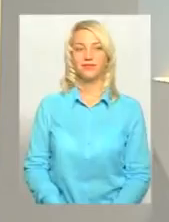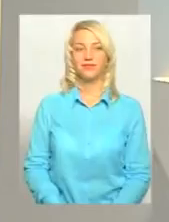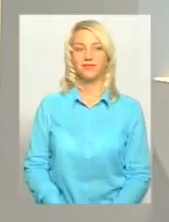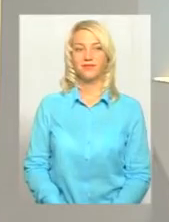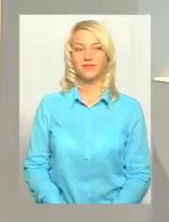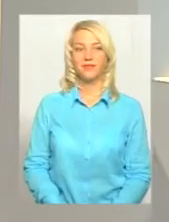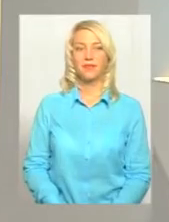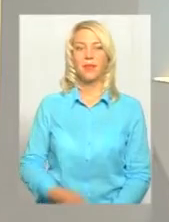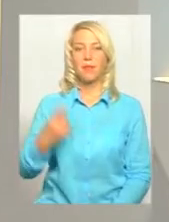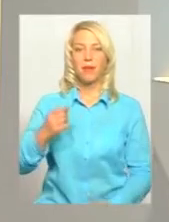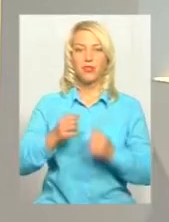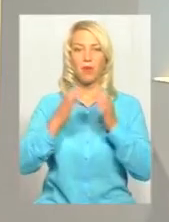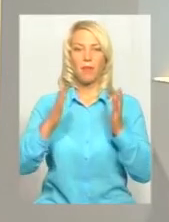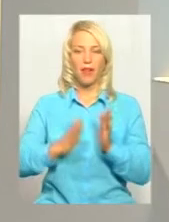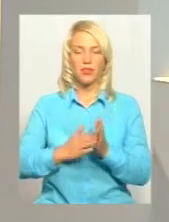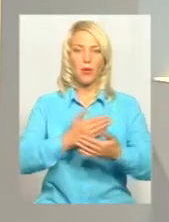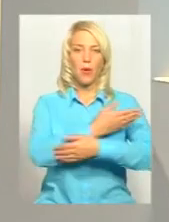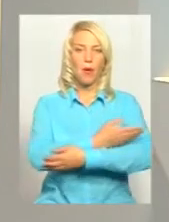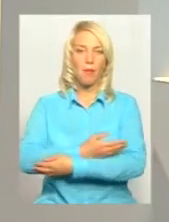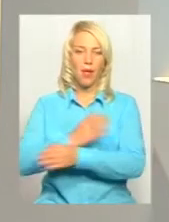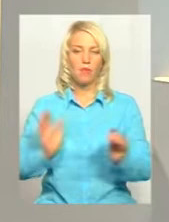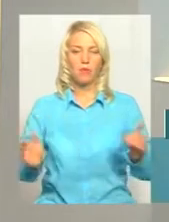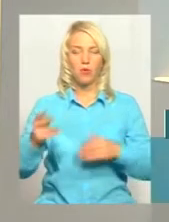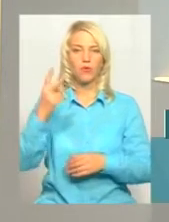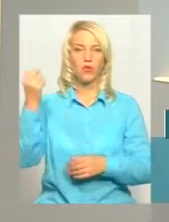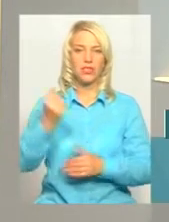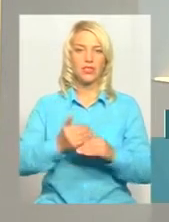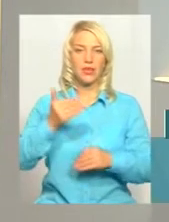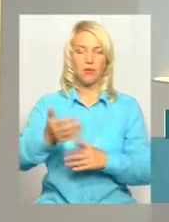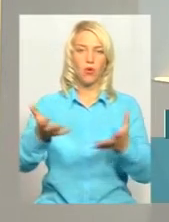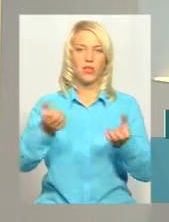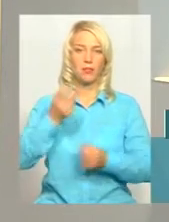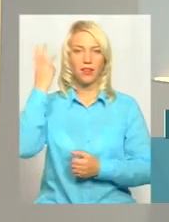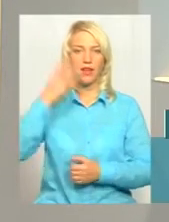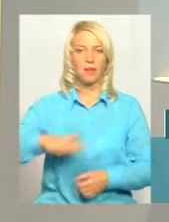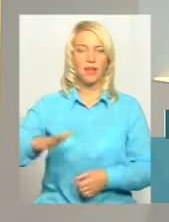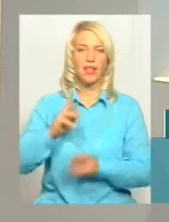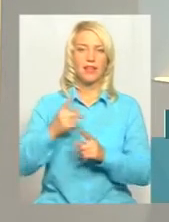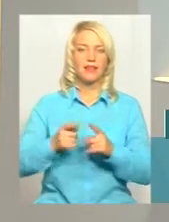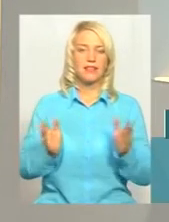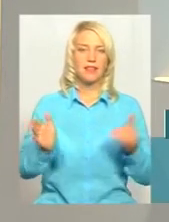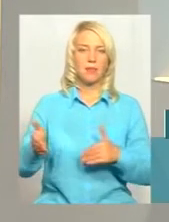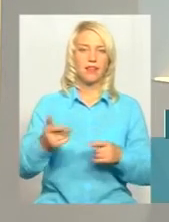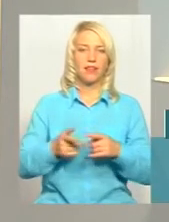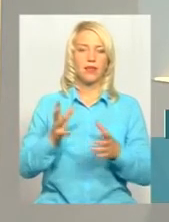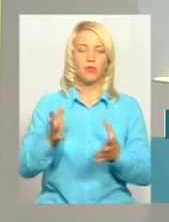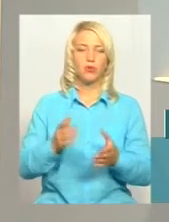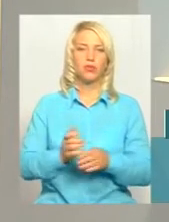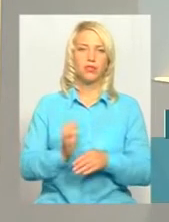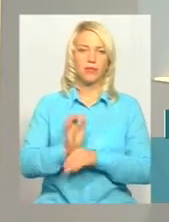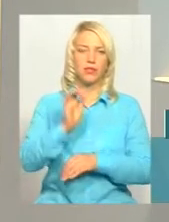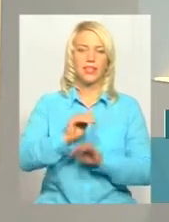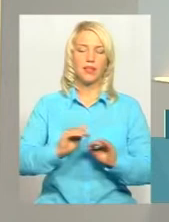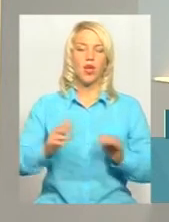Першу партію бебі-боксів із двотижневим запізненням отримала Хмельниччина. Як ці пакети діставатимуться малюків і коли